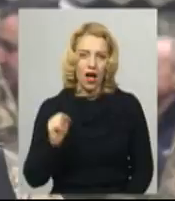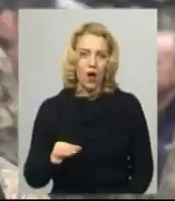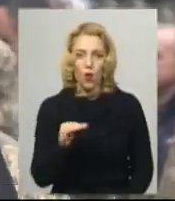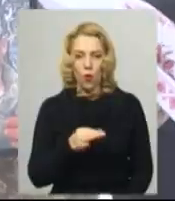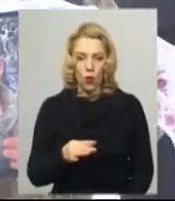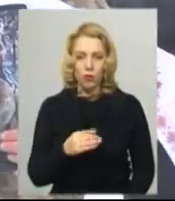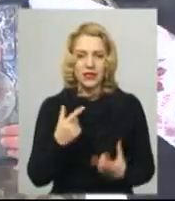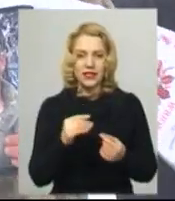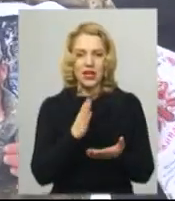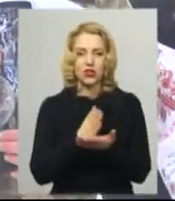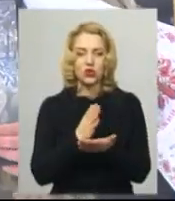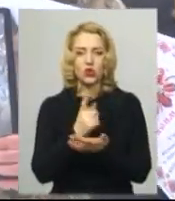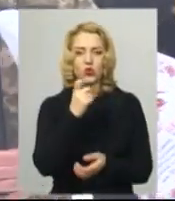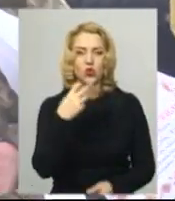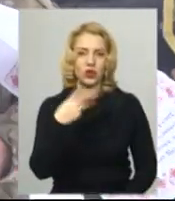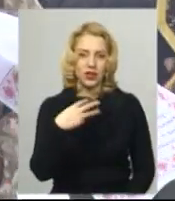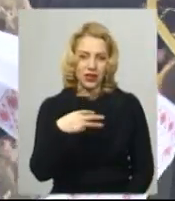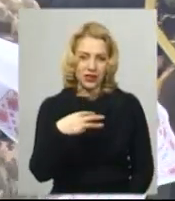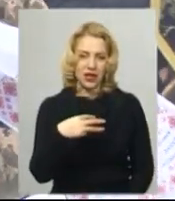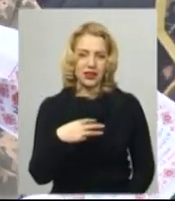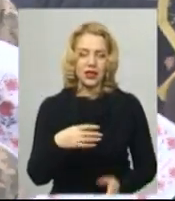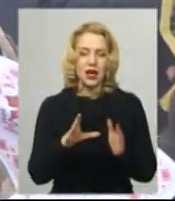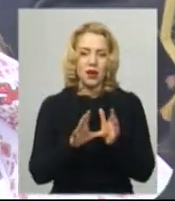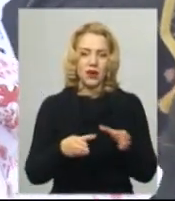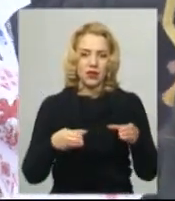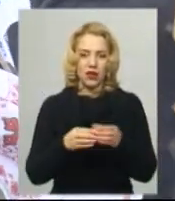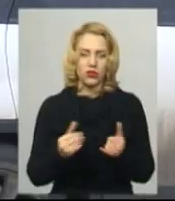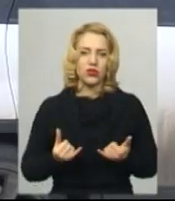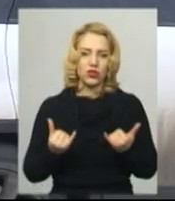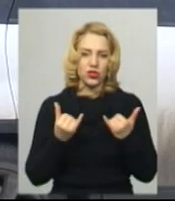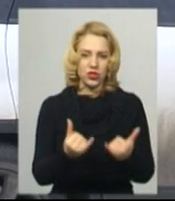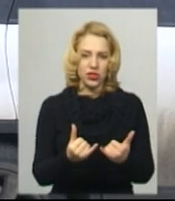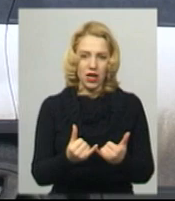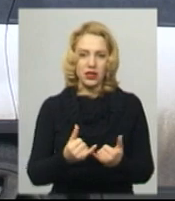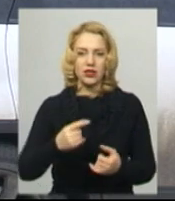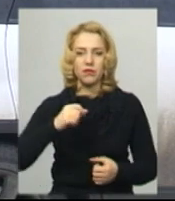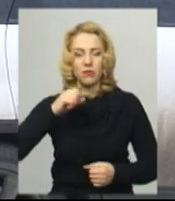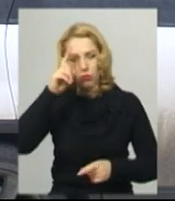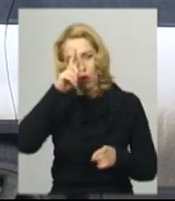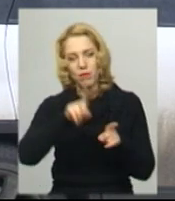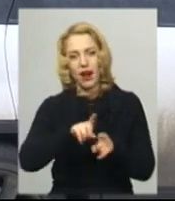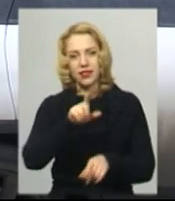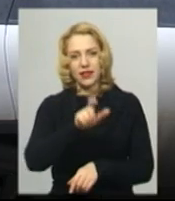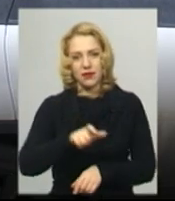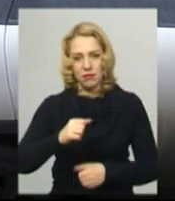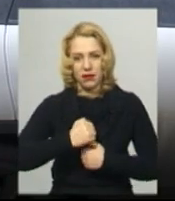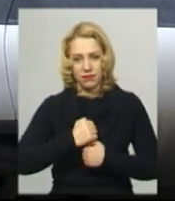батальйон, віддати останню шану герою приїхали місцеві жителі та побратими. Приїхали сюди, щоб